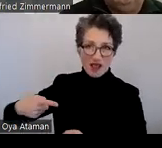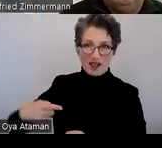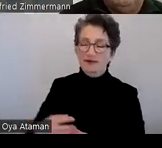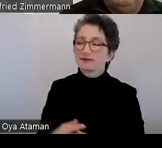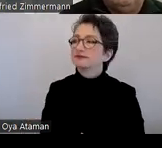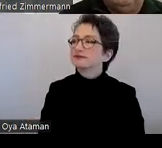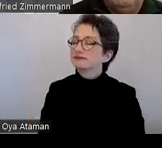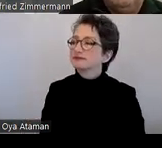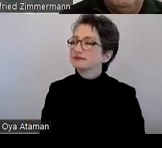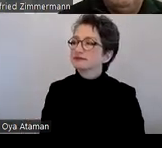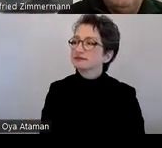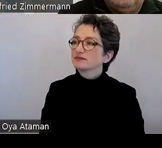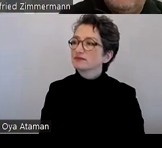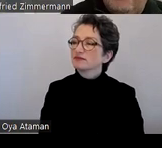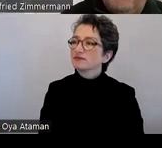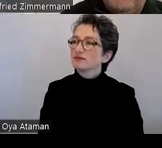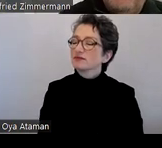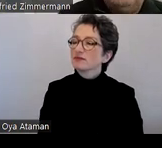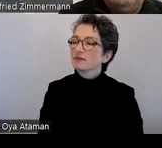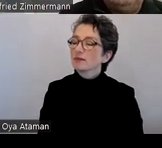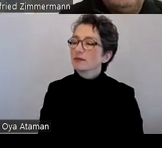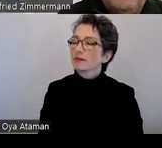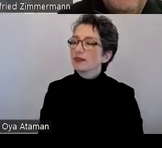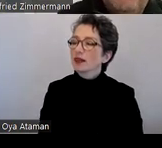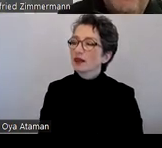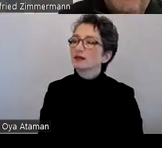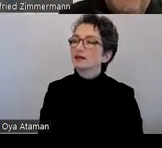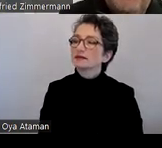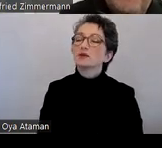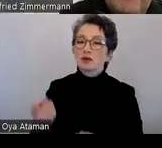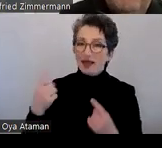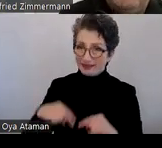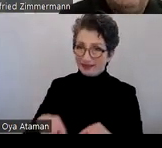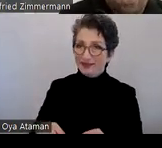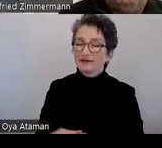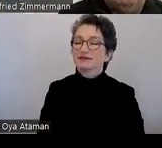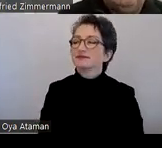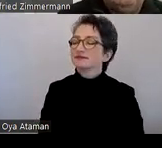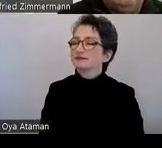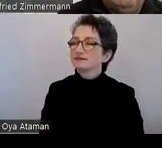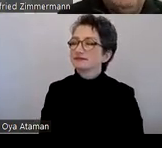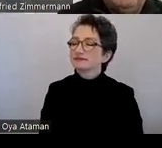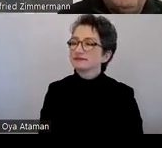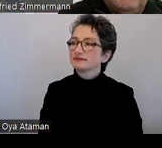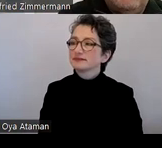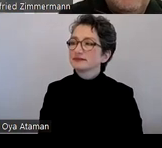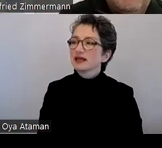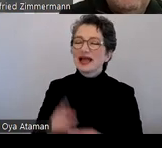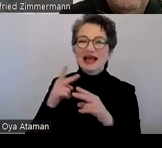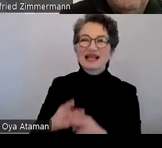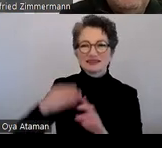so ein Dokument wählen kann. Jetzt auf die anderen Teile, will ich jetzt auf diese Folie nicht